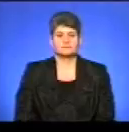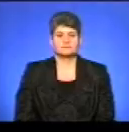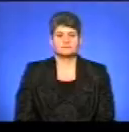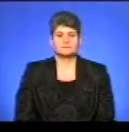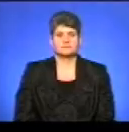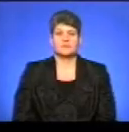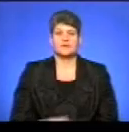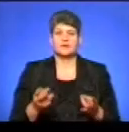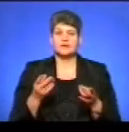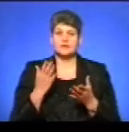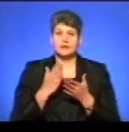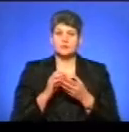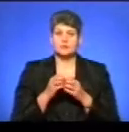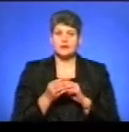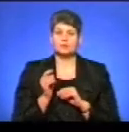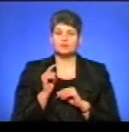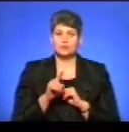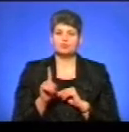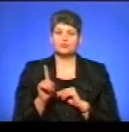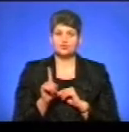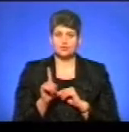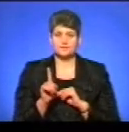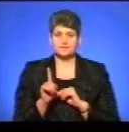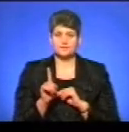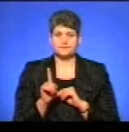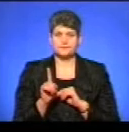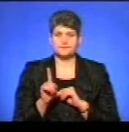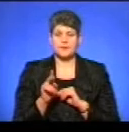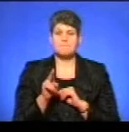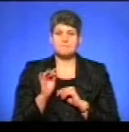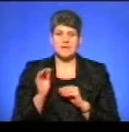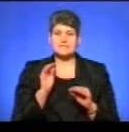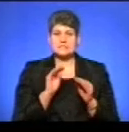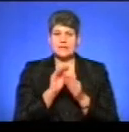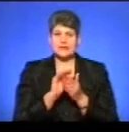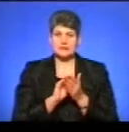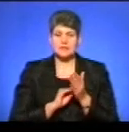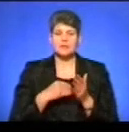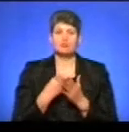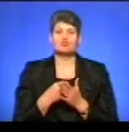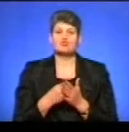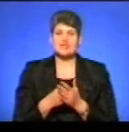при складанні бюджету